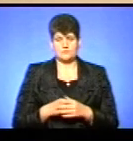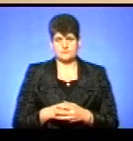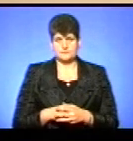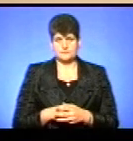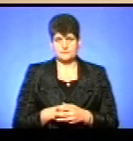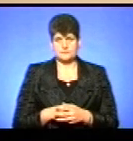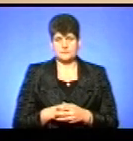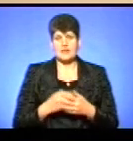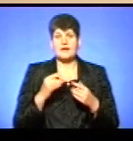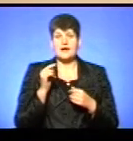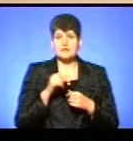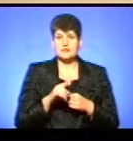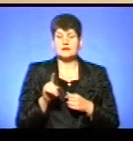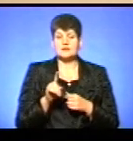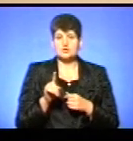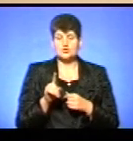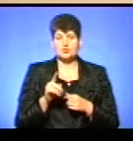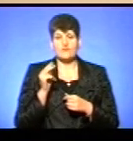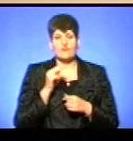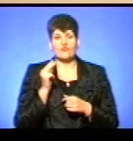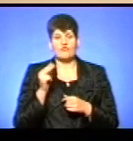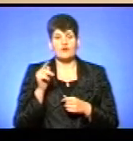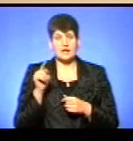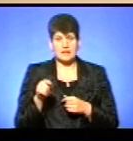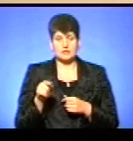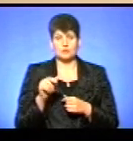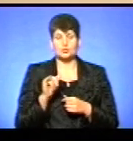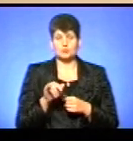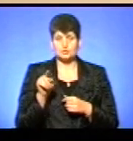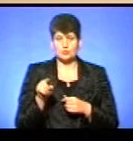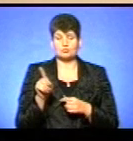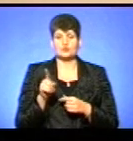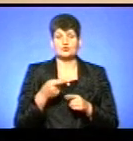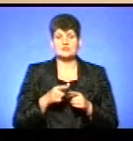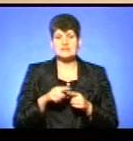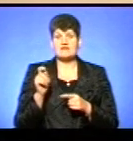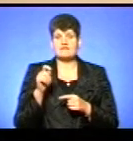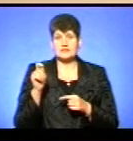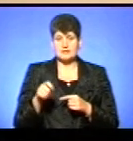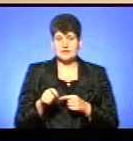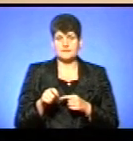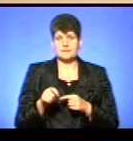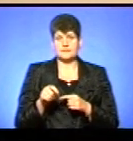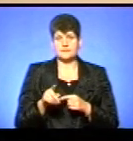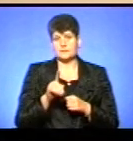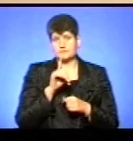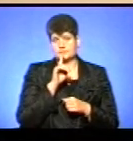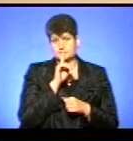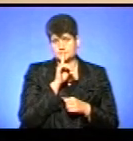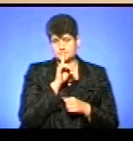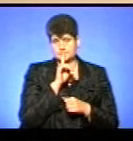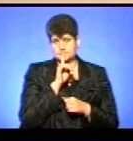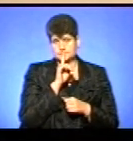А те, що ви винні в тому, що ця війна, ви замовчуєте.